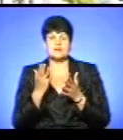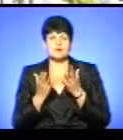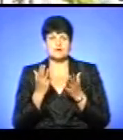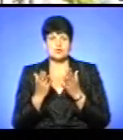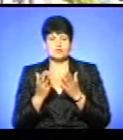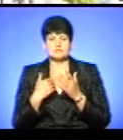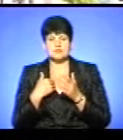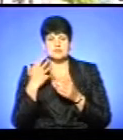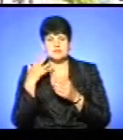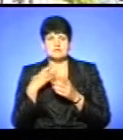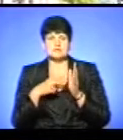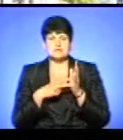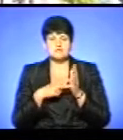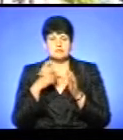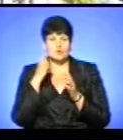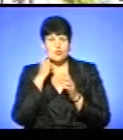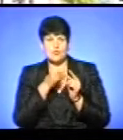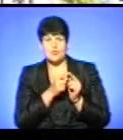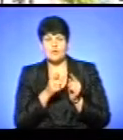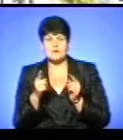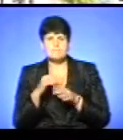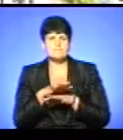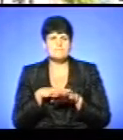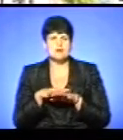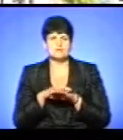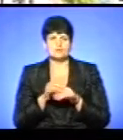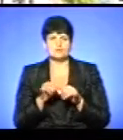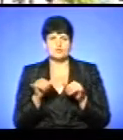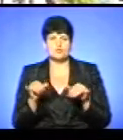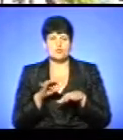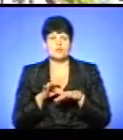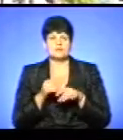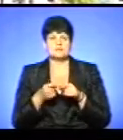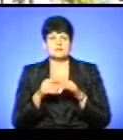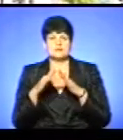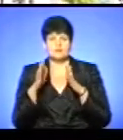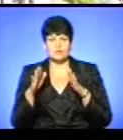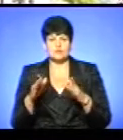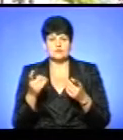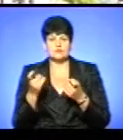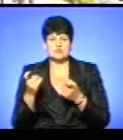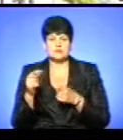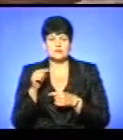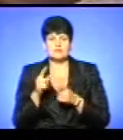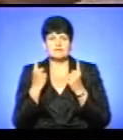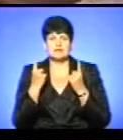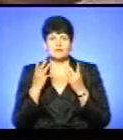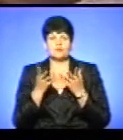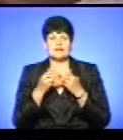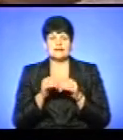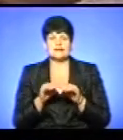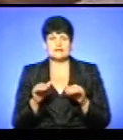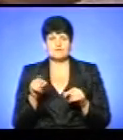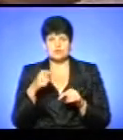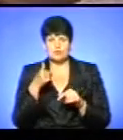Це вже сьомий рік, який ми вже так масово, поширено проводимо ці табори і до них залучаємо дуже велику кількість дітей. Цьогоріч